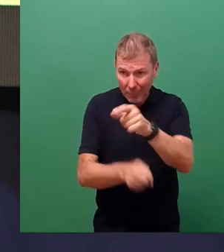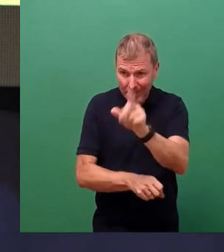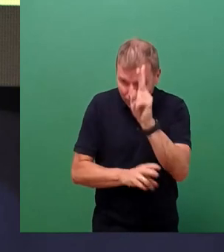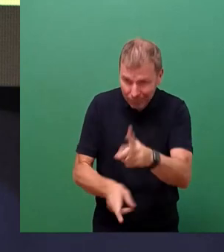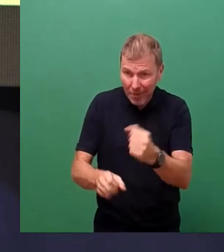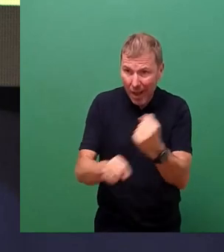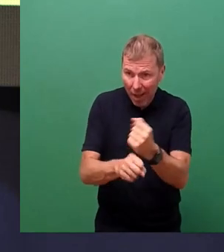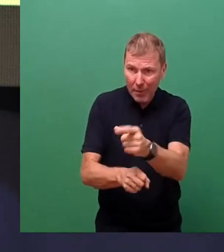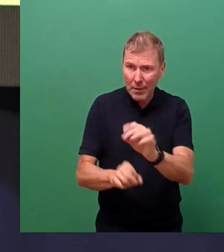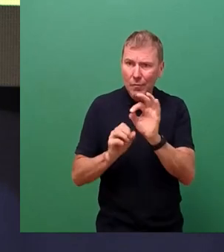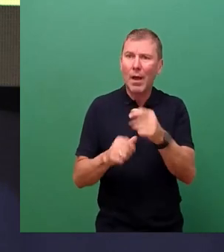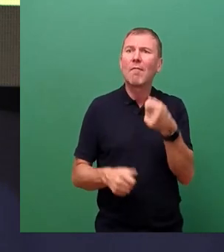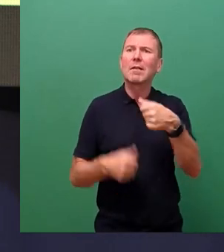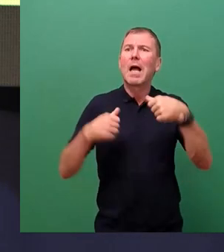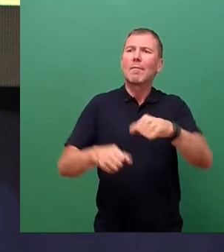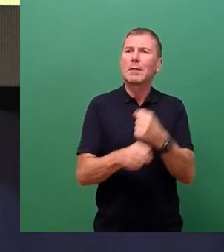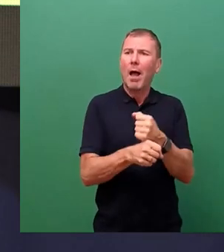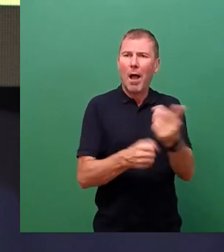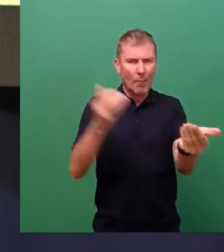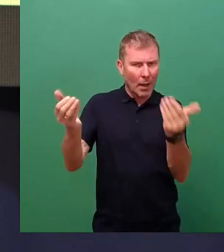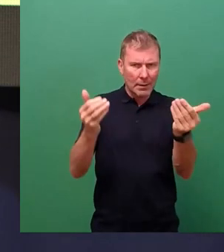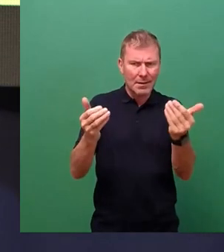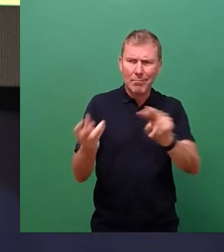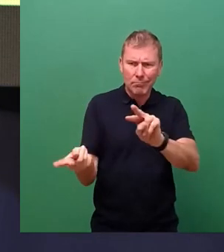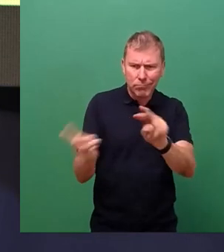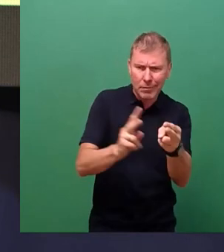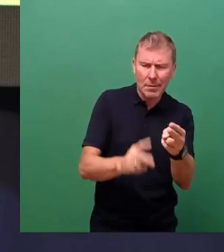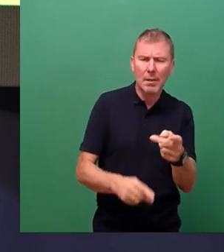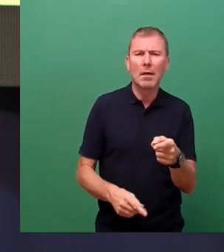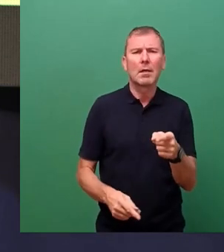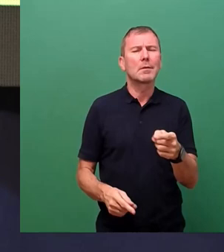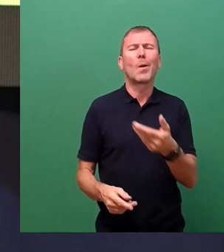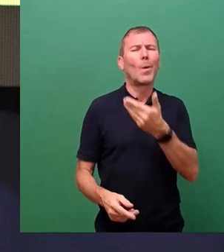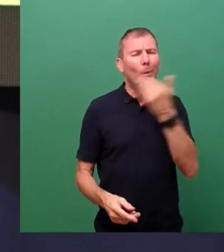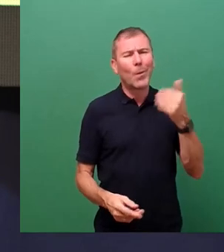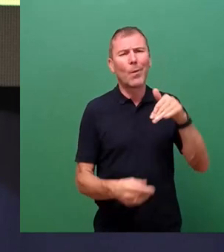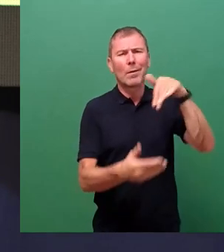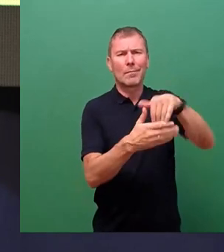versicherungspflichtiger Arbeit zu ersetzen, steht dabei überhaupt nicht zur Diskussion.